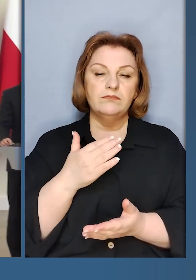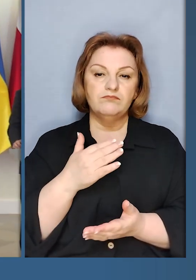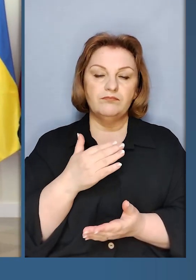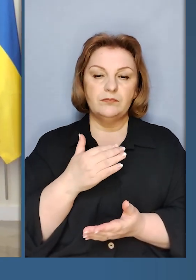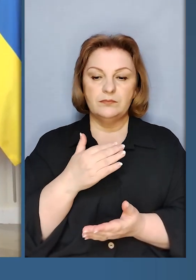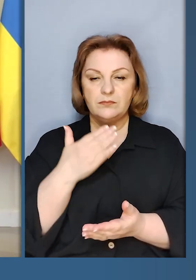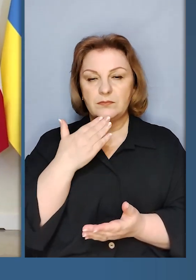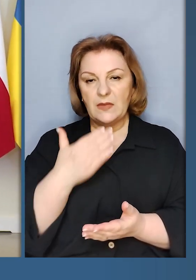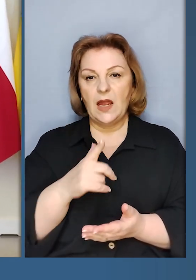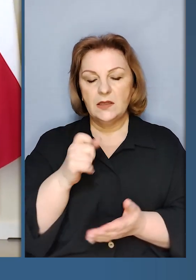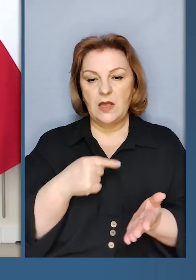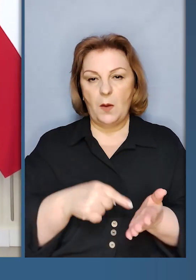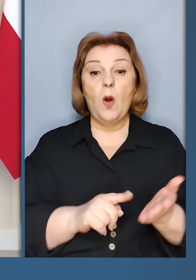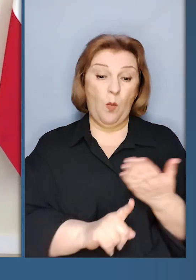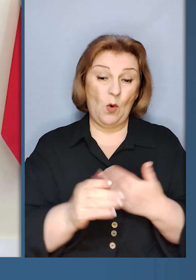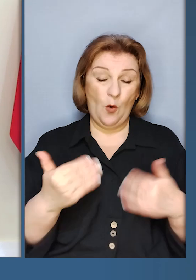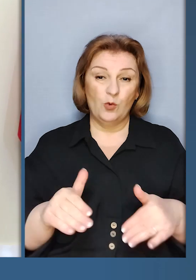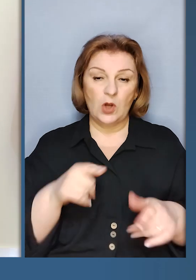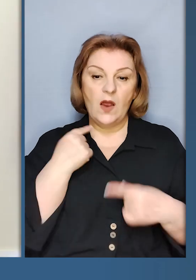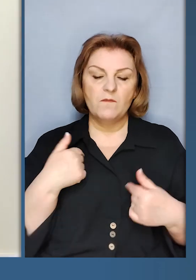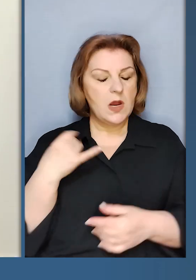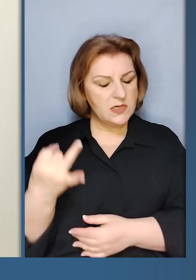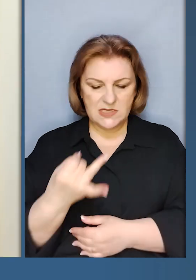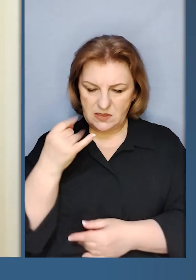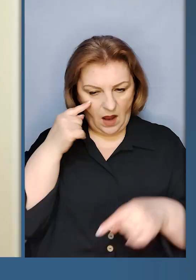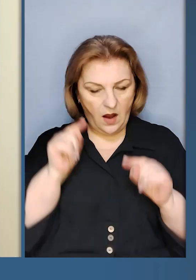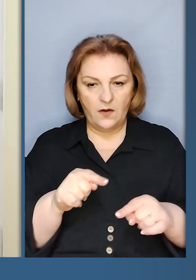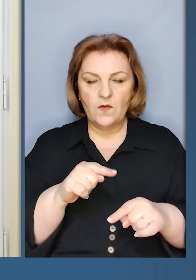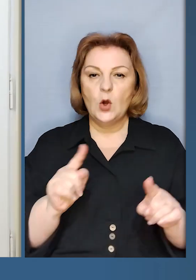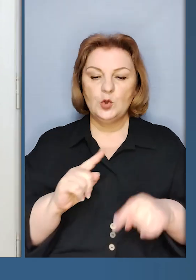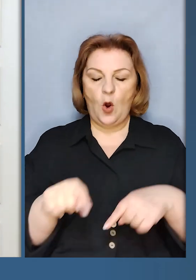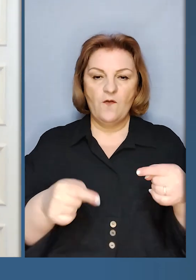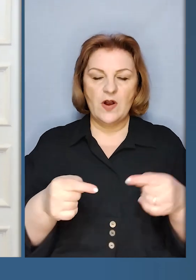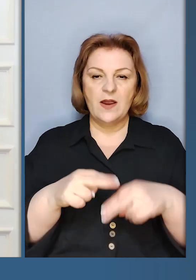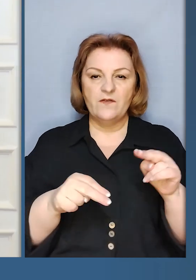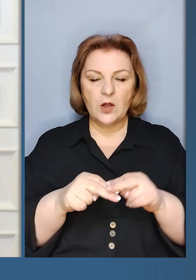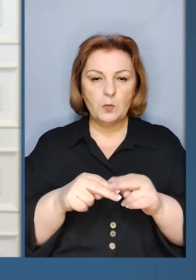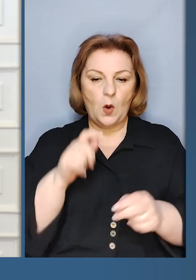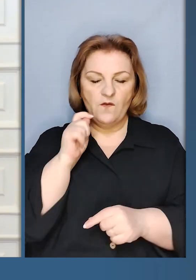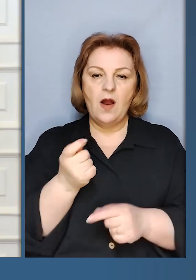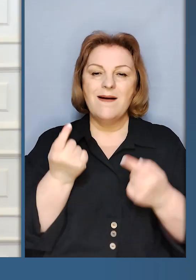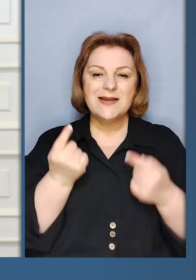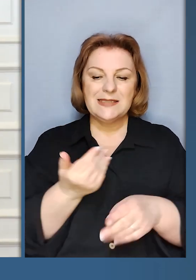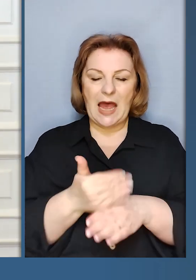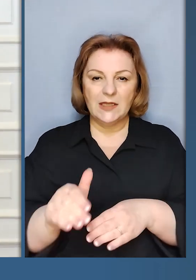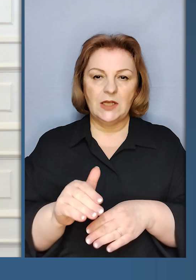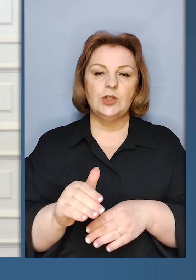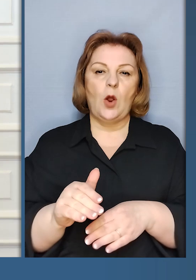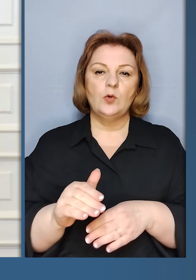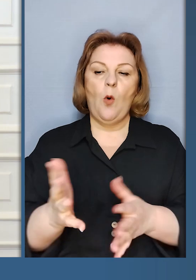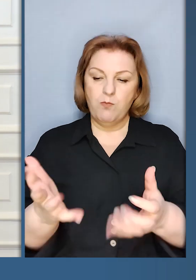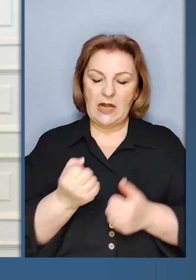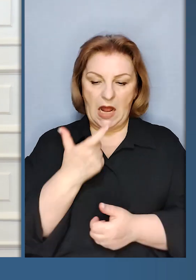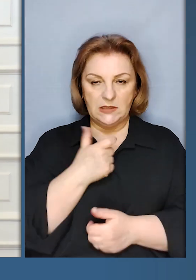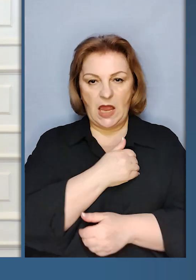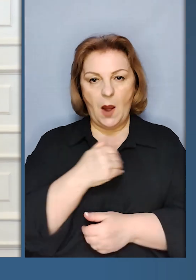Дякую за запитання. Я, в принципі, почав про це говорити. Ми дуже зацікавлені, щоб в відбудові України значну частину брала